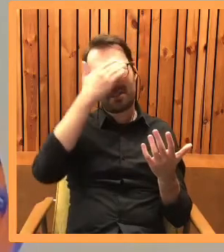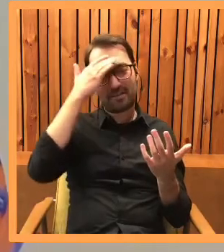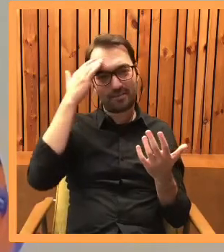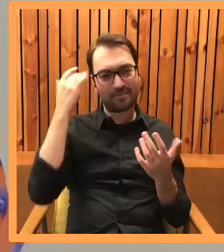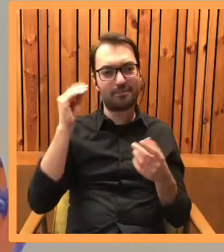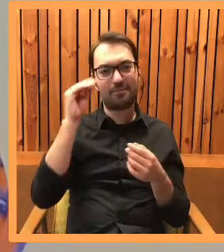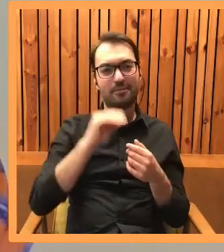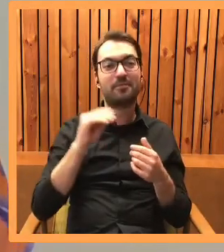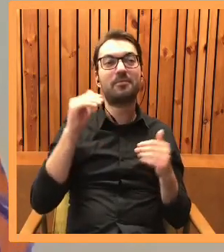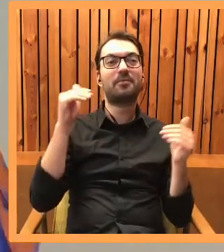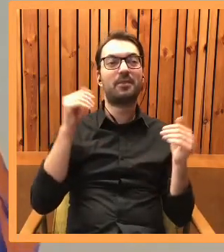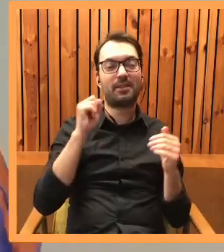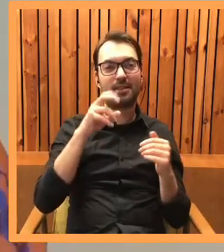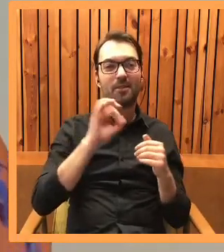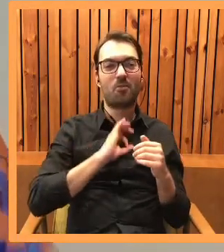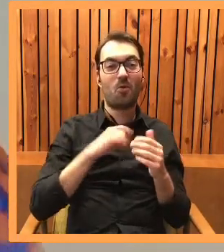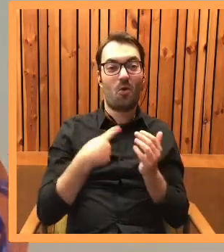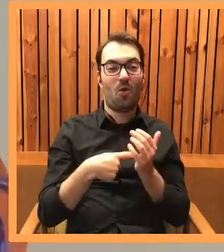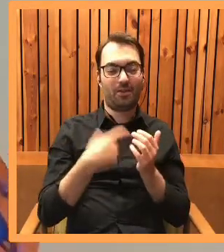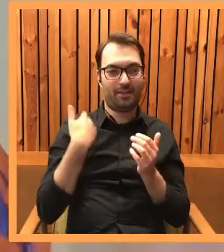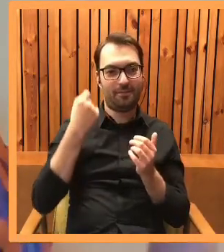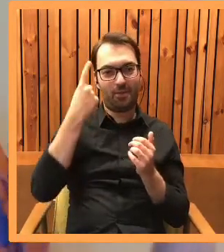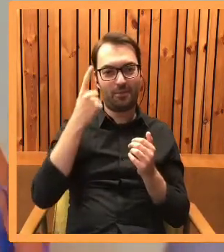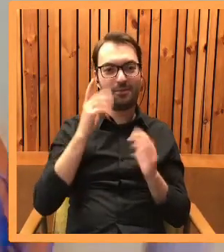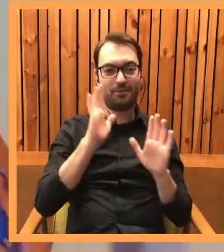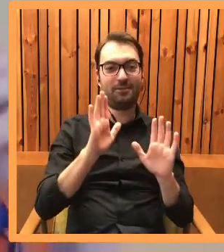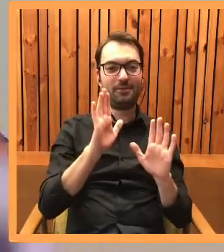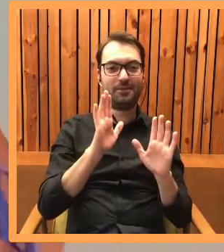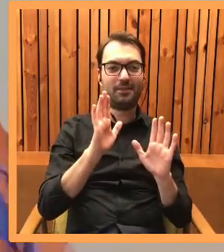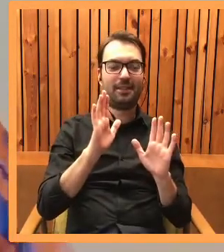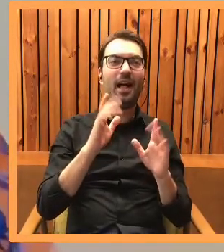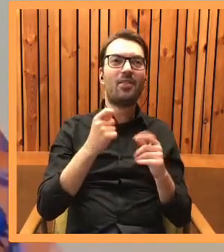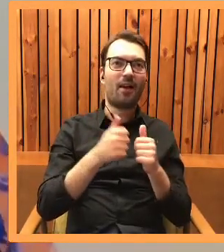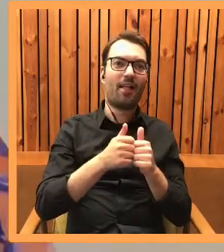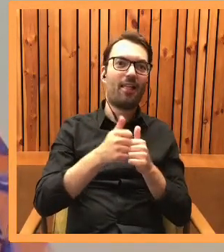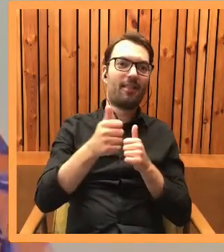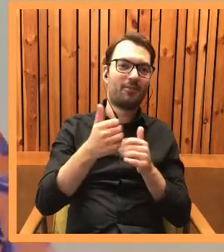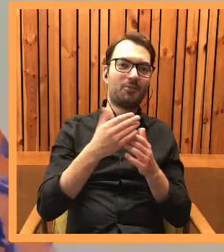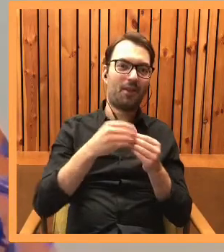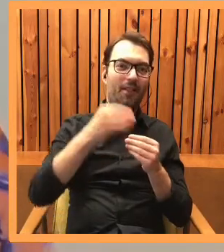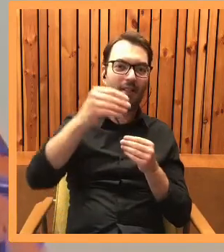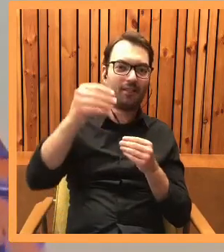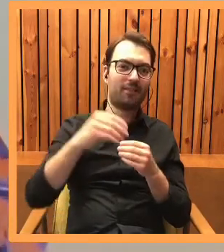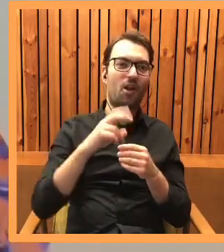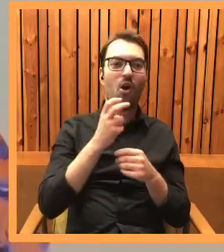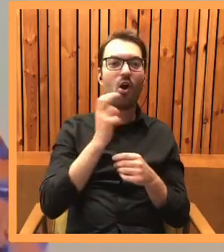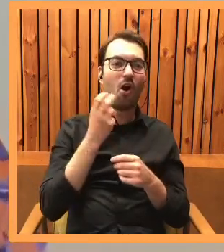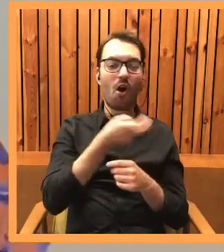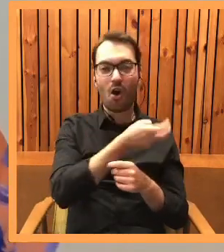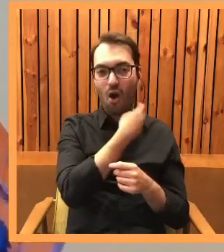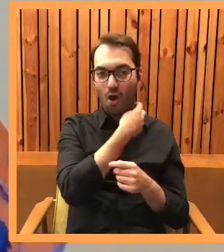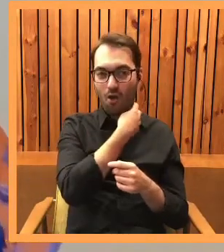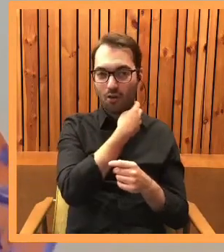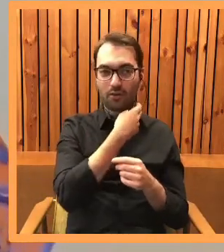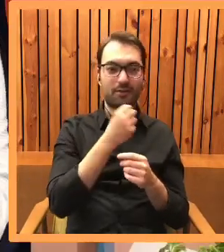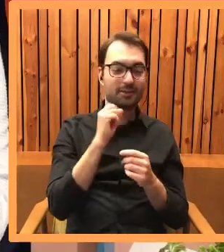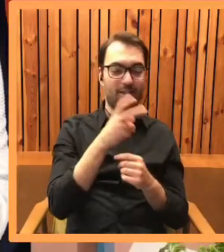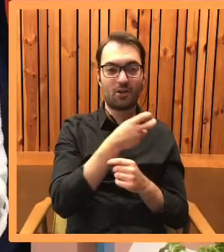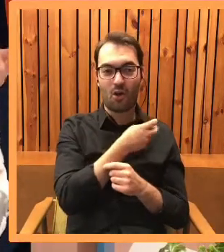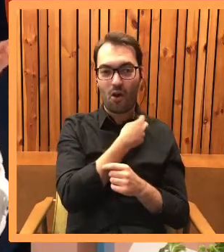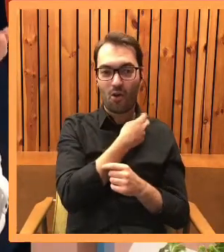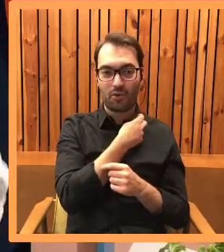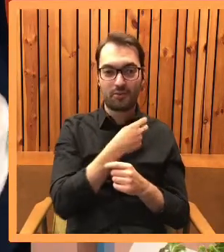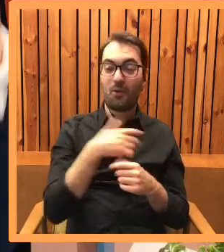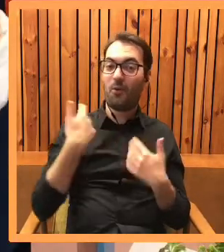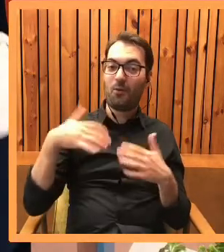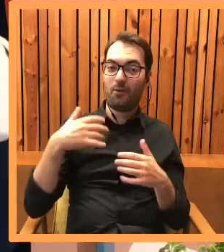Co jeszcze? A, tak, mój ostatni pomysł, tylko odsunął się niestety znowu. To horror, powieść grozy. Proszę,